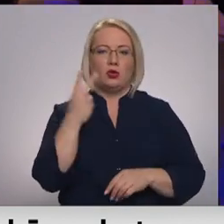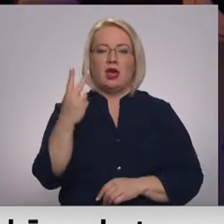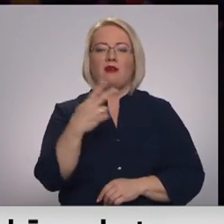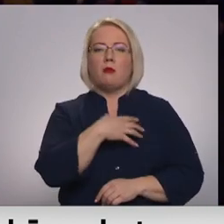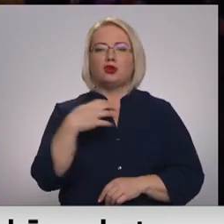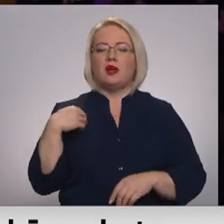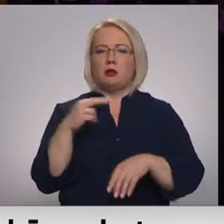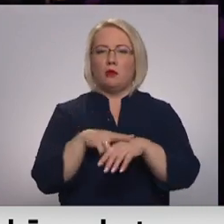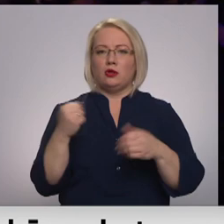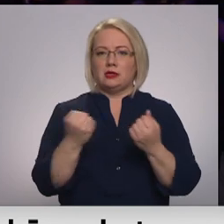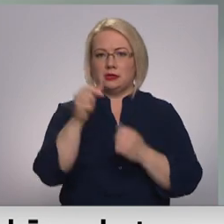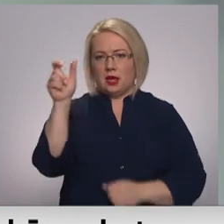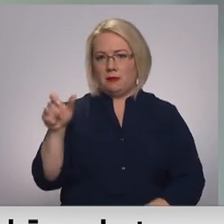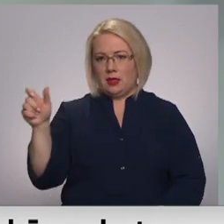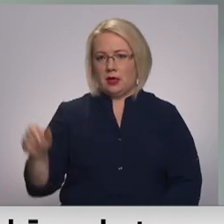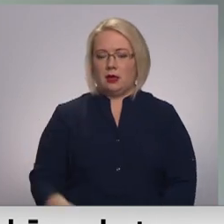policijas darbinieki.